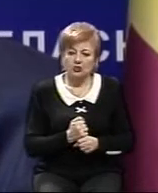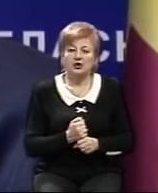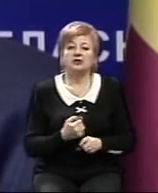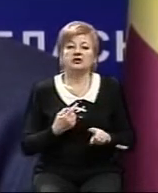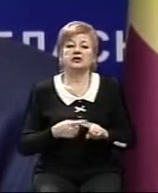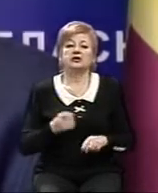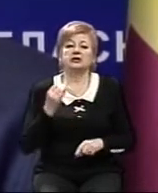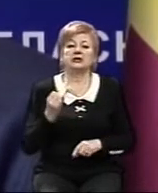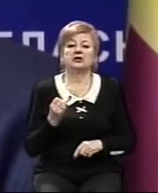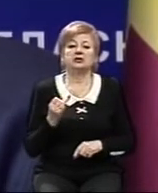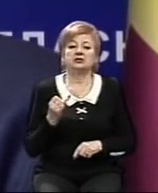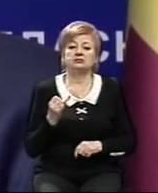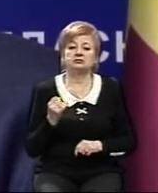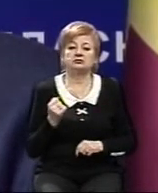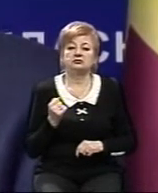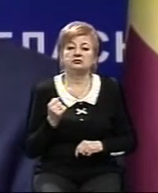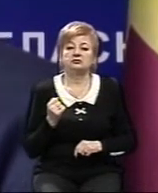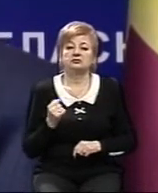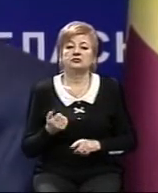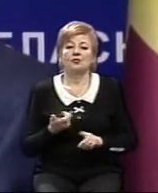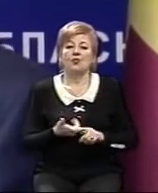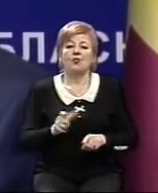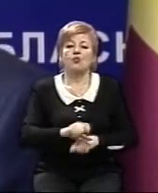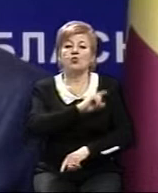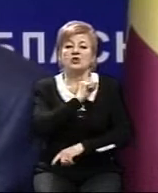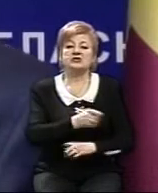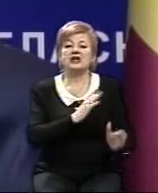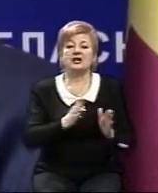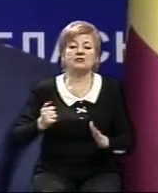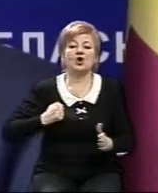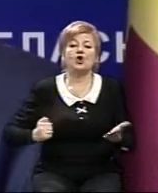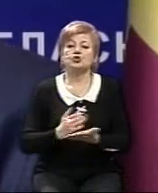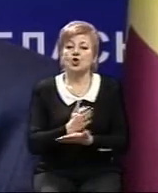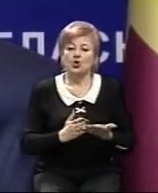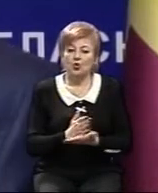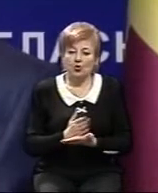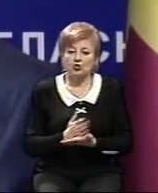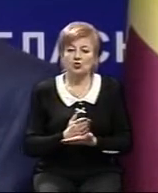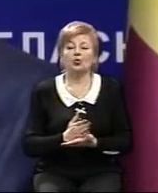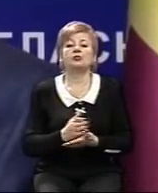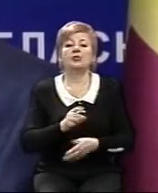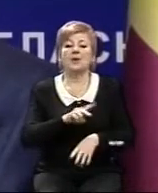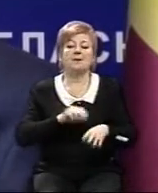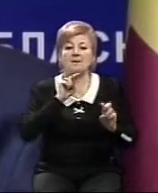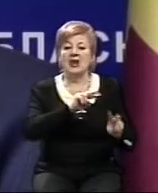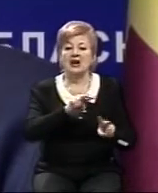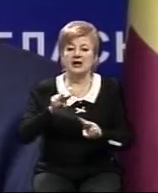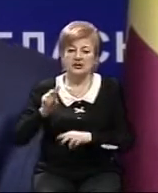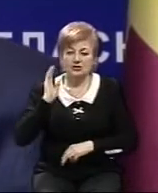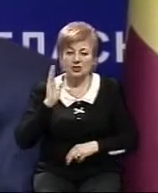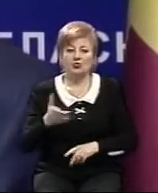І буде посилений режим служби, будуть посилені наряди, буде